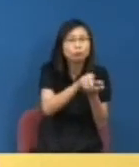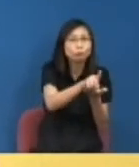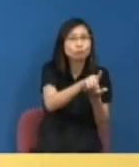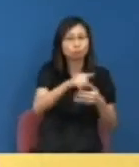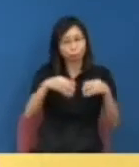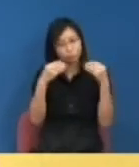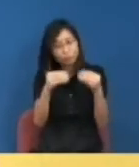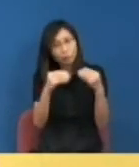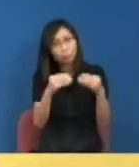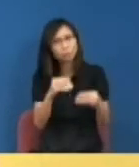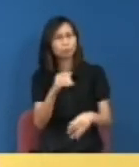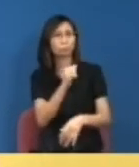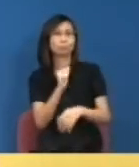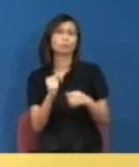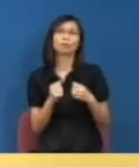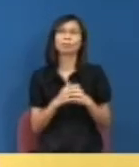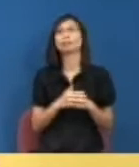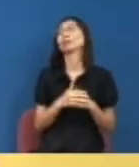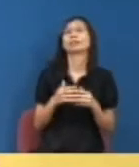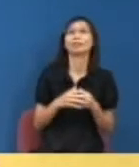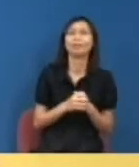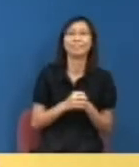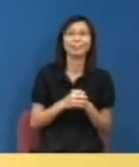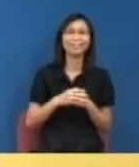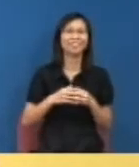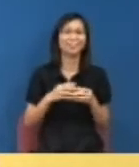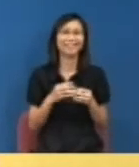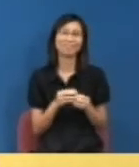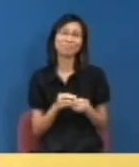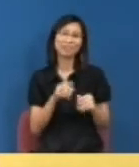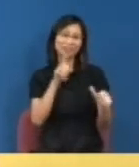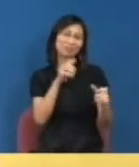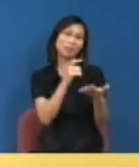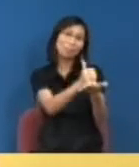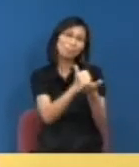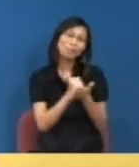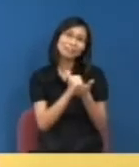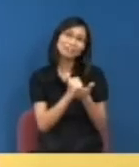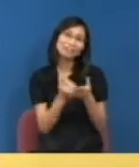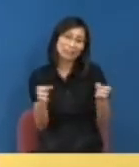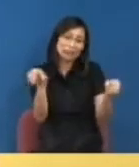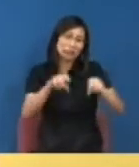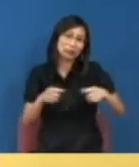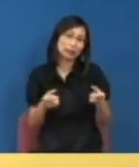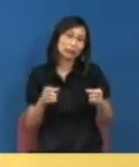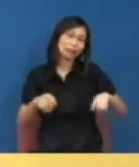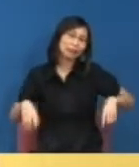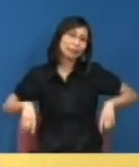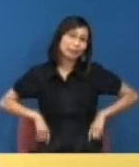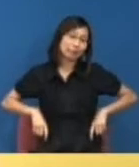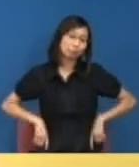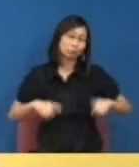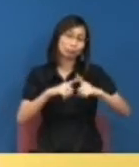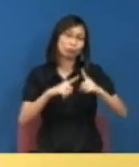故聘請教員不得不聘請建職之人亦屬不得已之舉最後一句